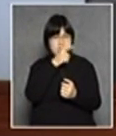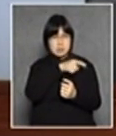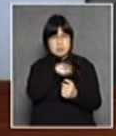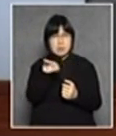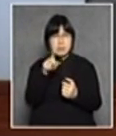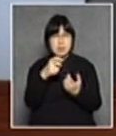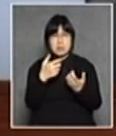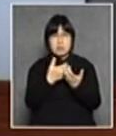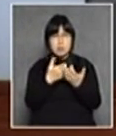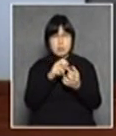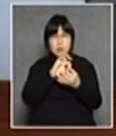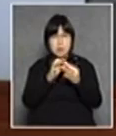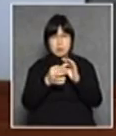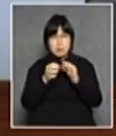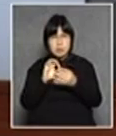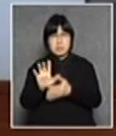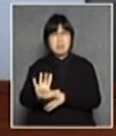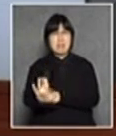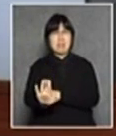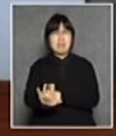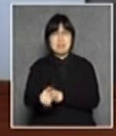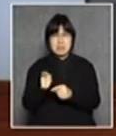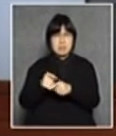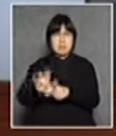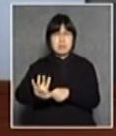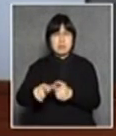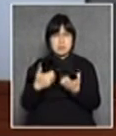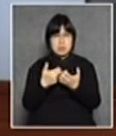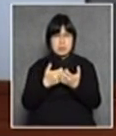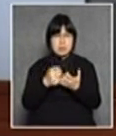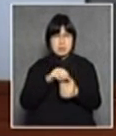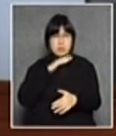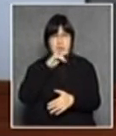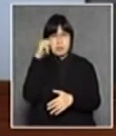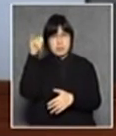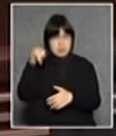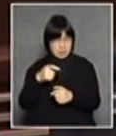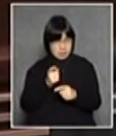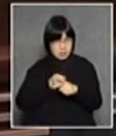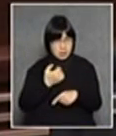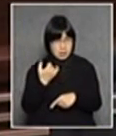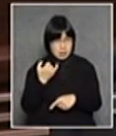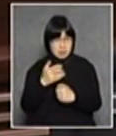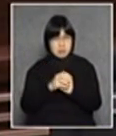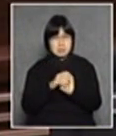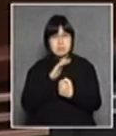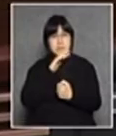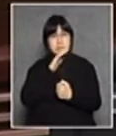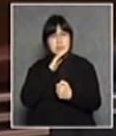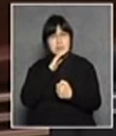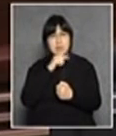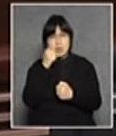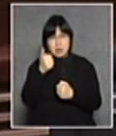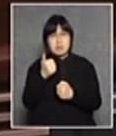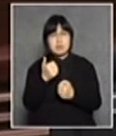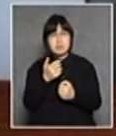什麼奧訴真是不好的千萬不要數學是不能夠說謊的主席是不是數學是就是